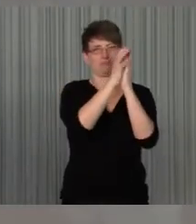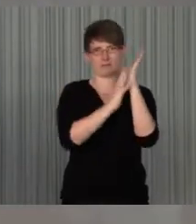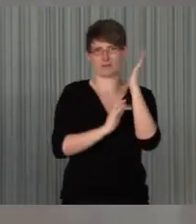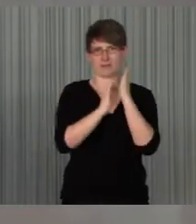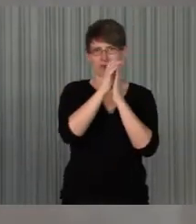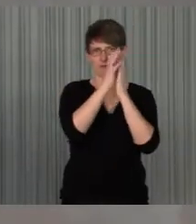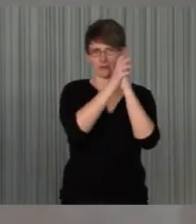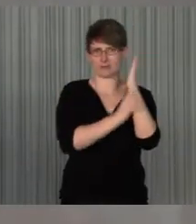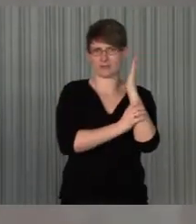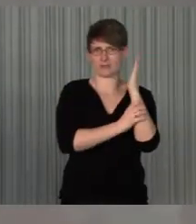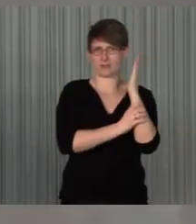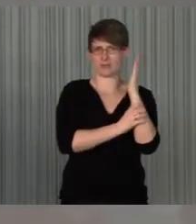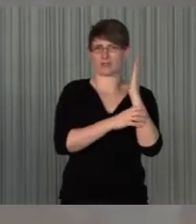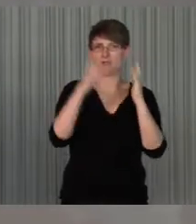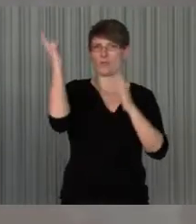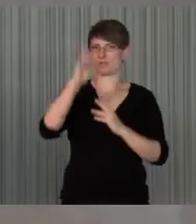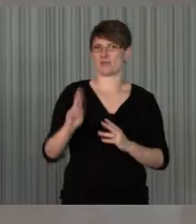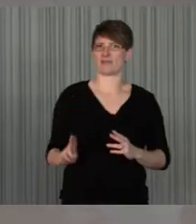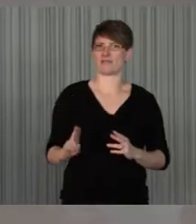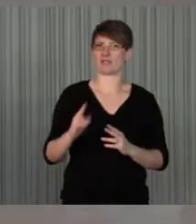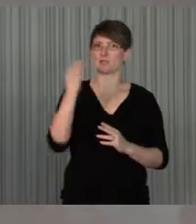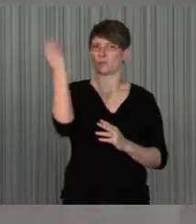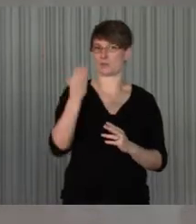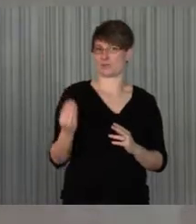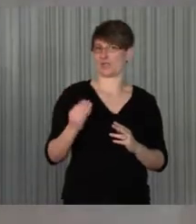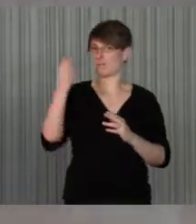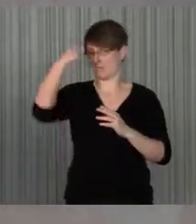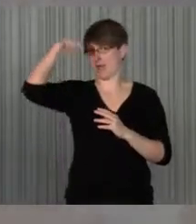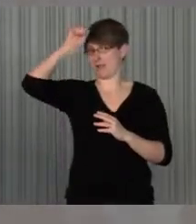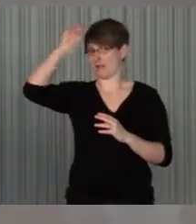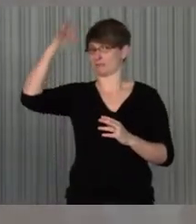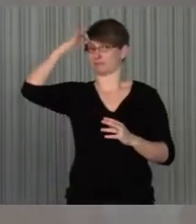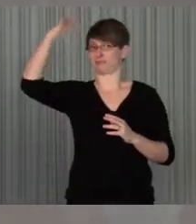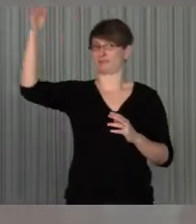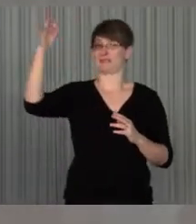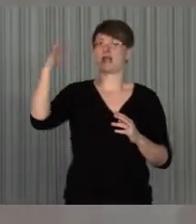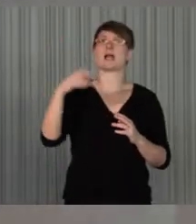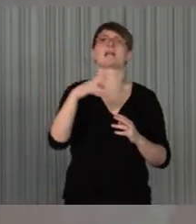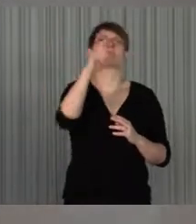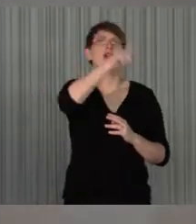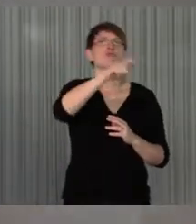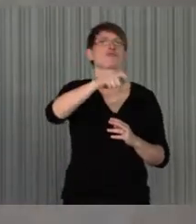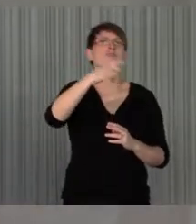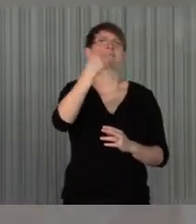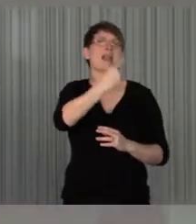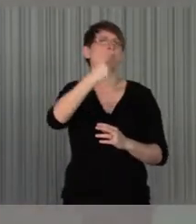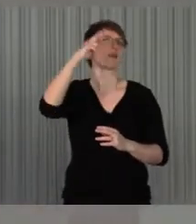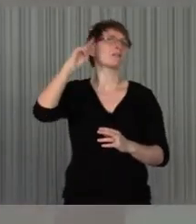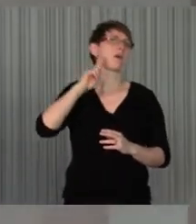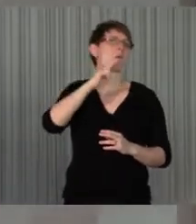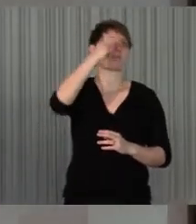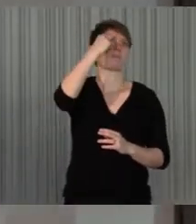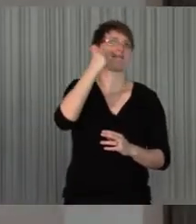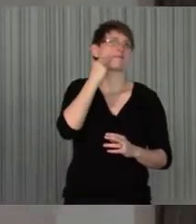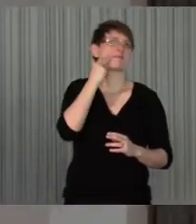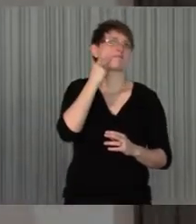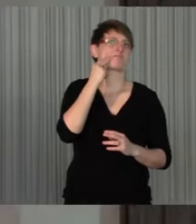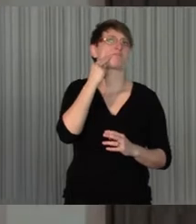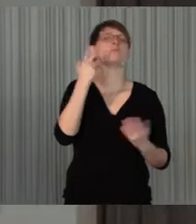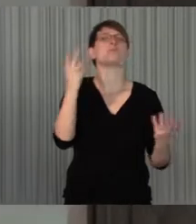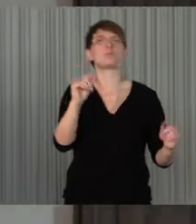Universität der Künste in Berlin die sich an taubblinde Menschen, also Leute, die weder sehen